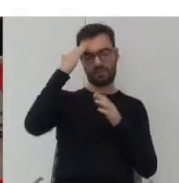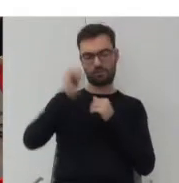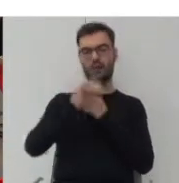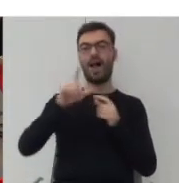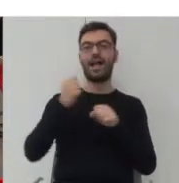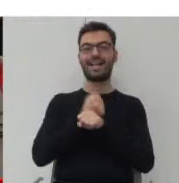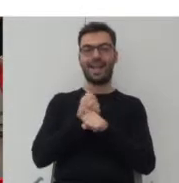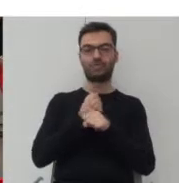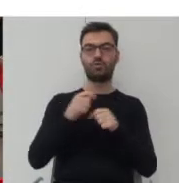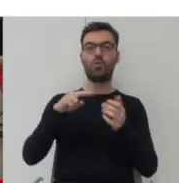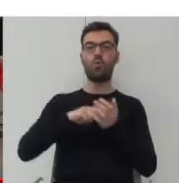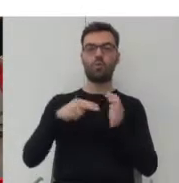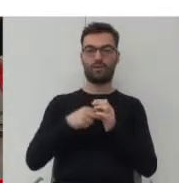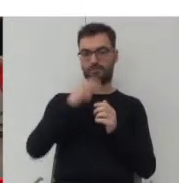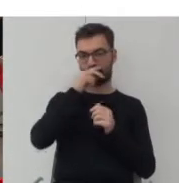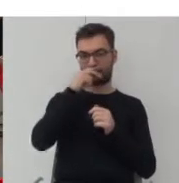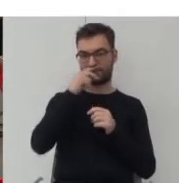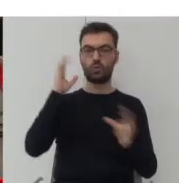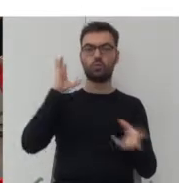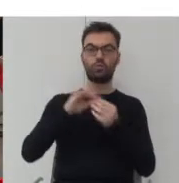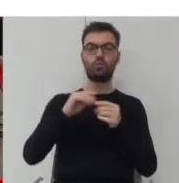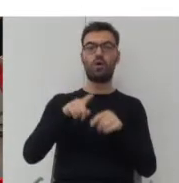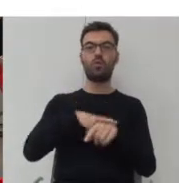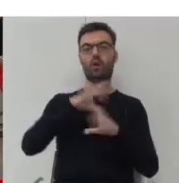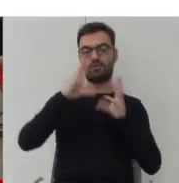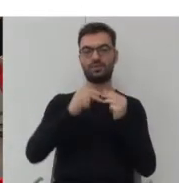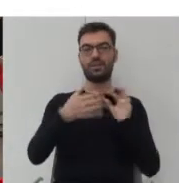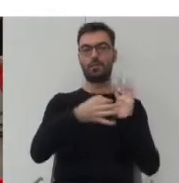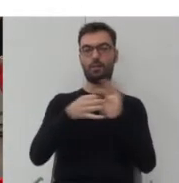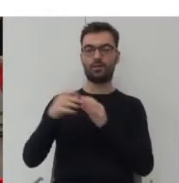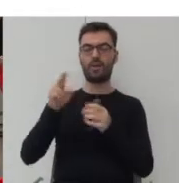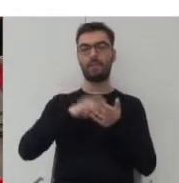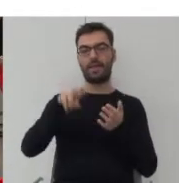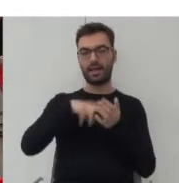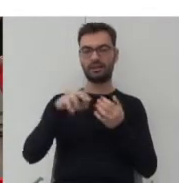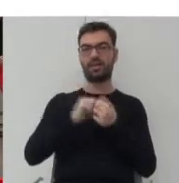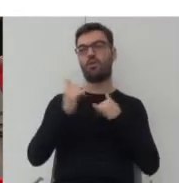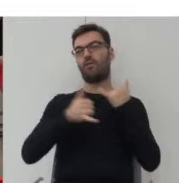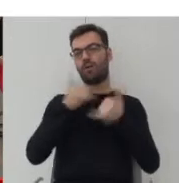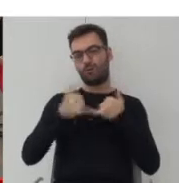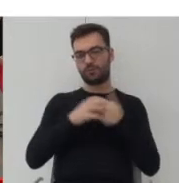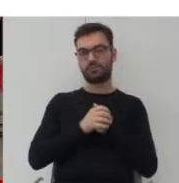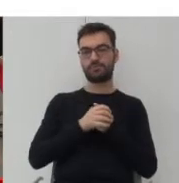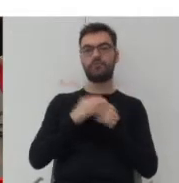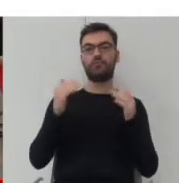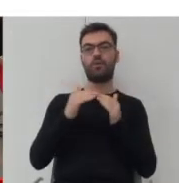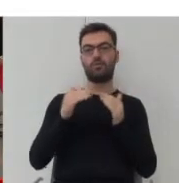gęstość układu, czyli suma długości wszystkich połączeń pieszych bądź rowerowych do